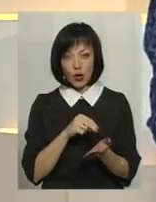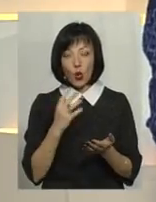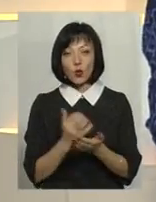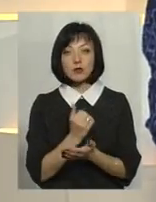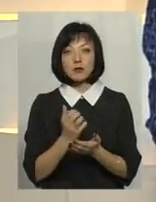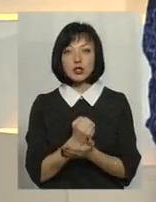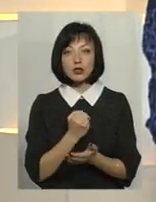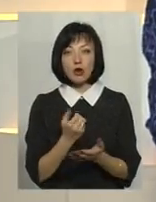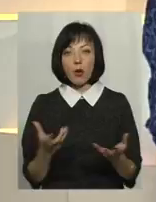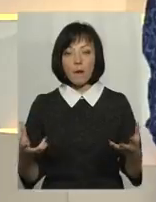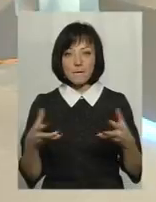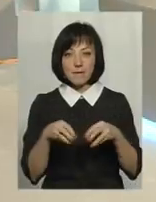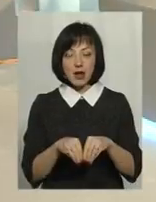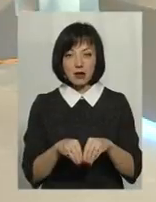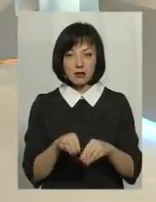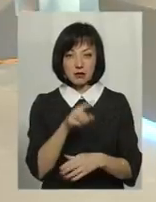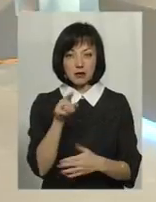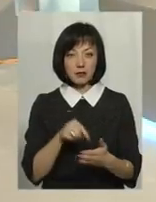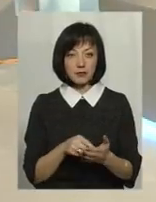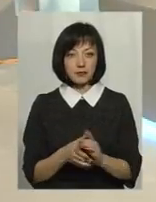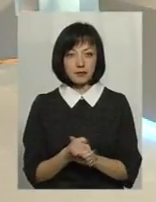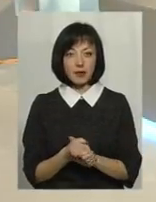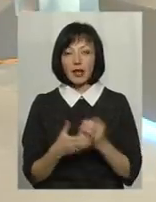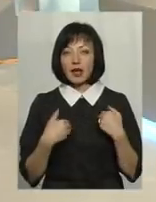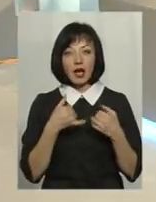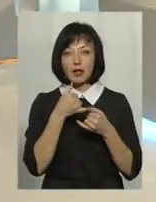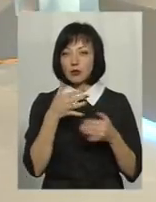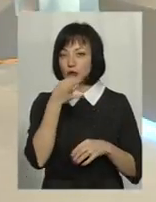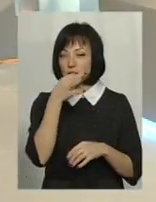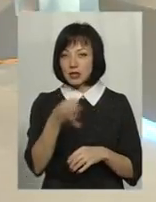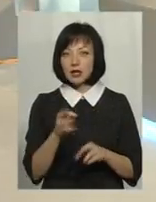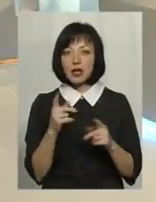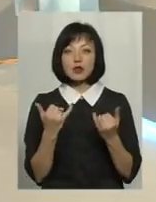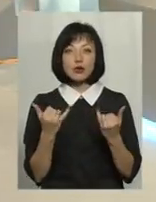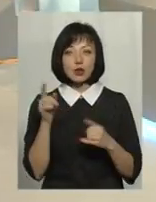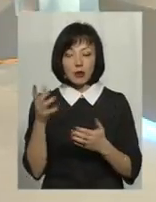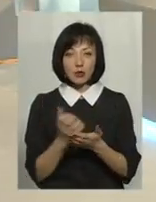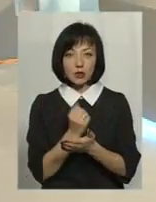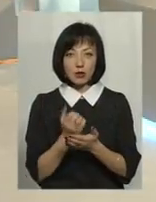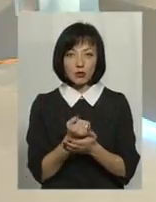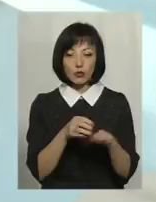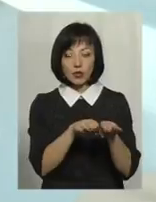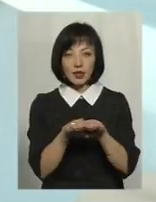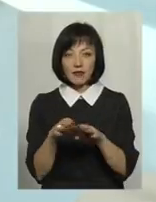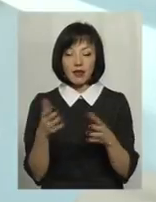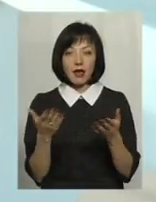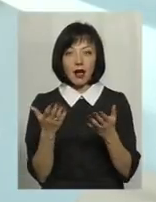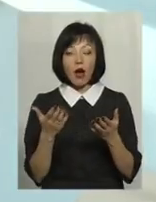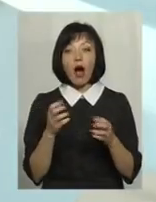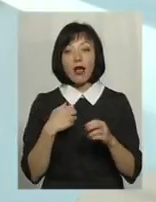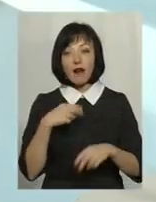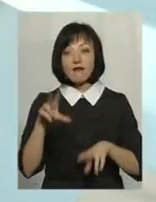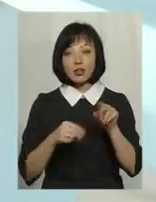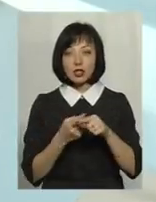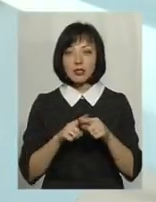успішною кооперацією? Я не можу сказати, наскільки вони вже сьогодні досягнули якогось успіху, але я